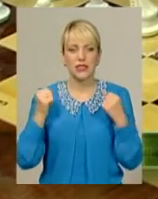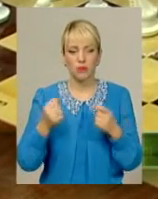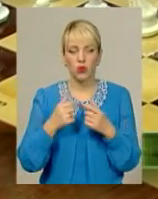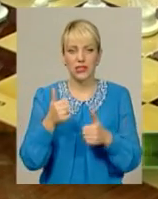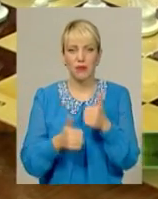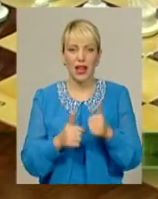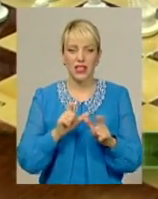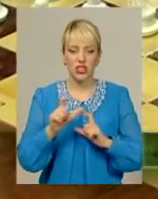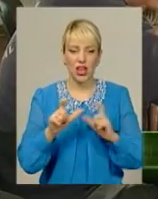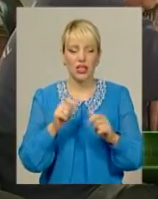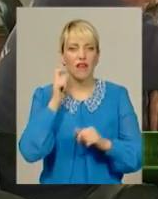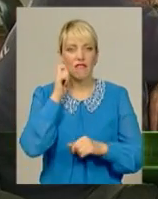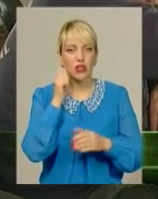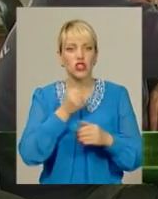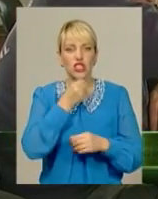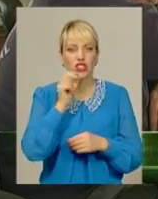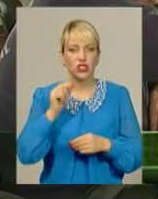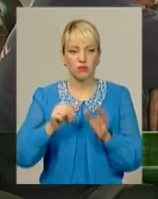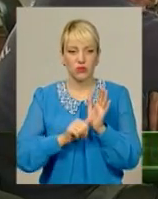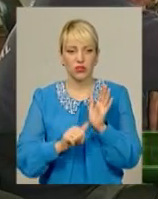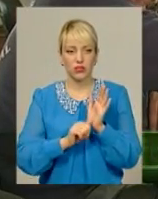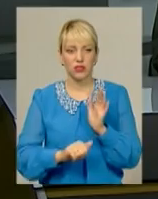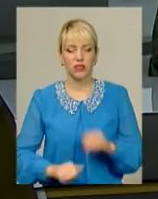змагалися шахісти віком старші за 60.